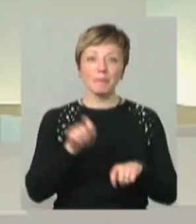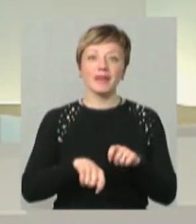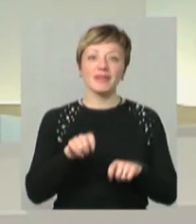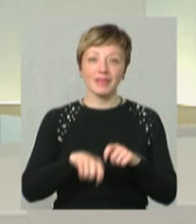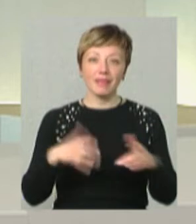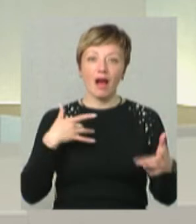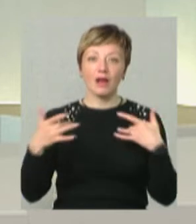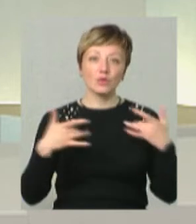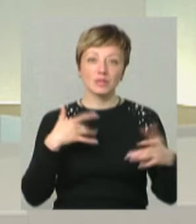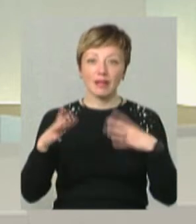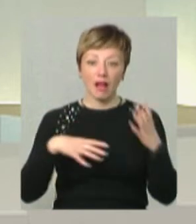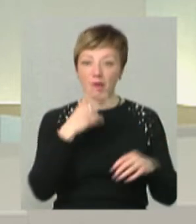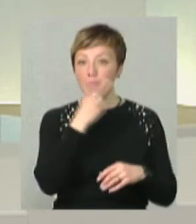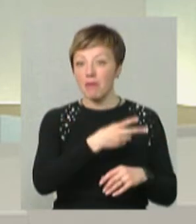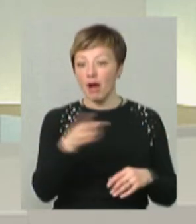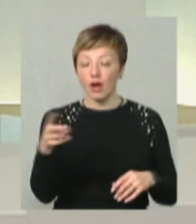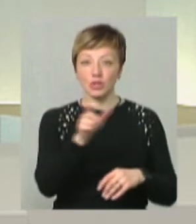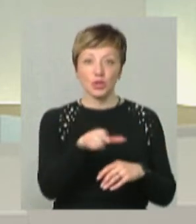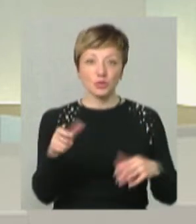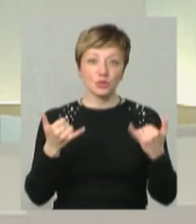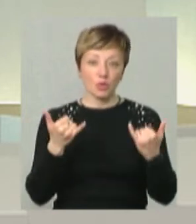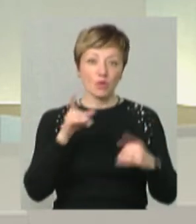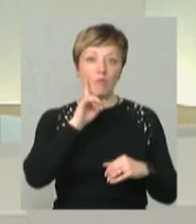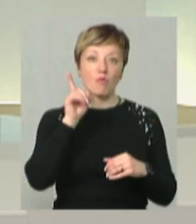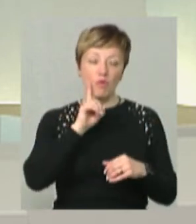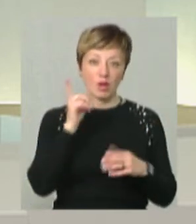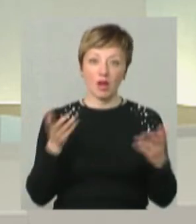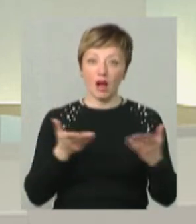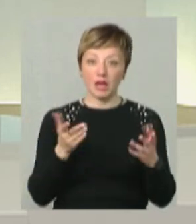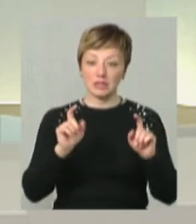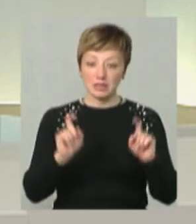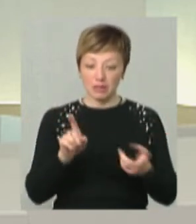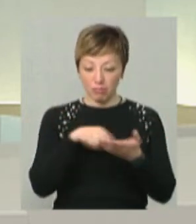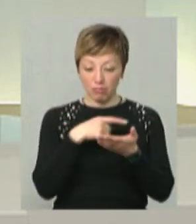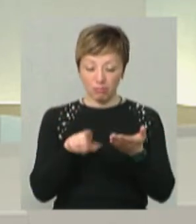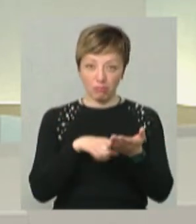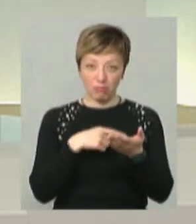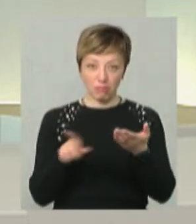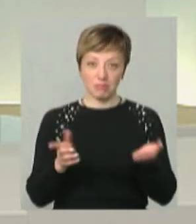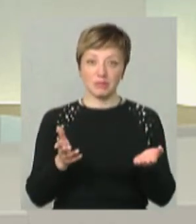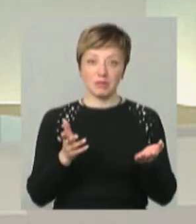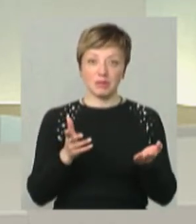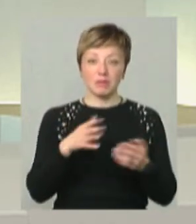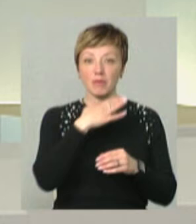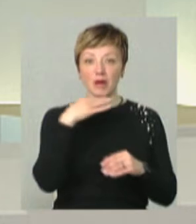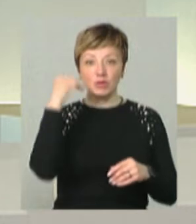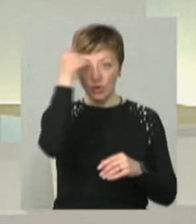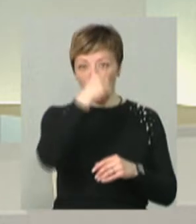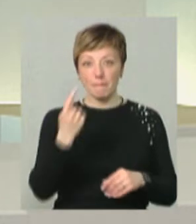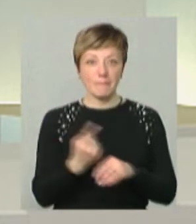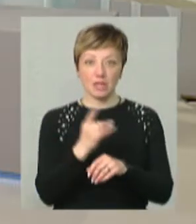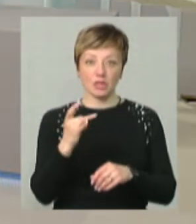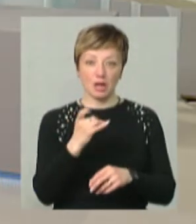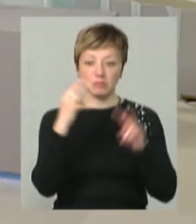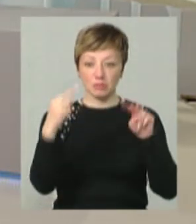акторських тренингах. Я бачу, як люди, які сьогодні молодь, звичайно, яка сидить в смартфонах, за багато років перший раз